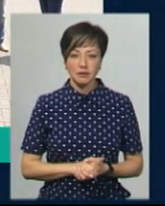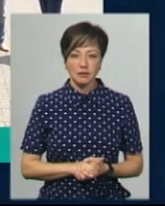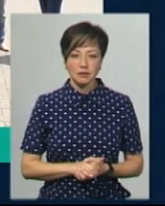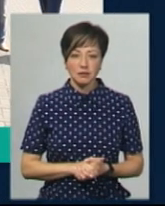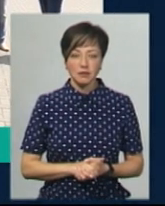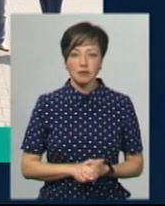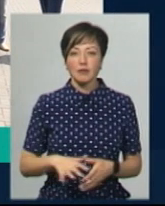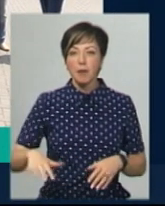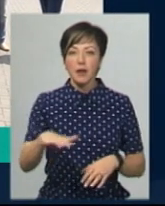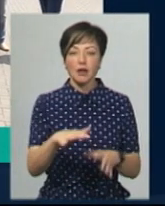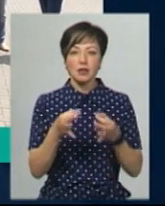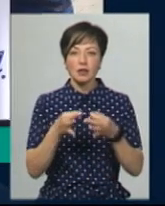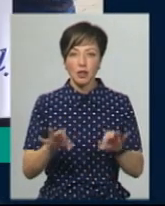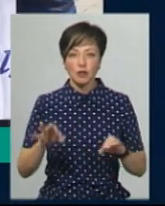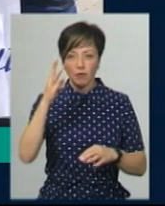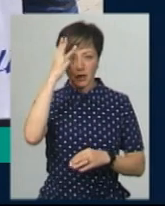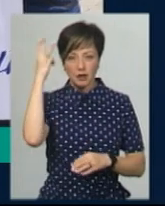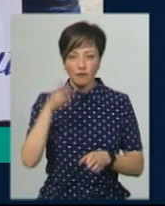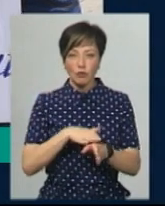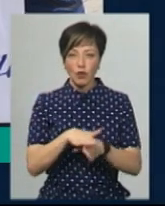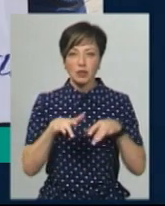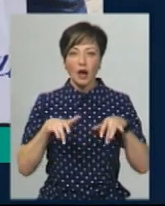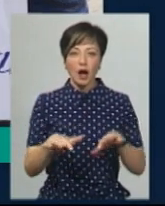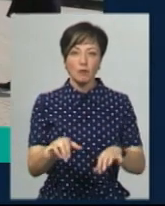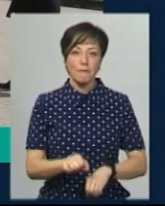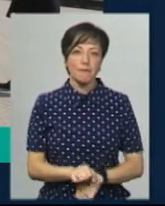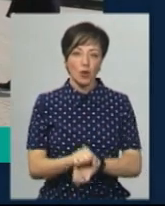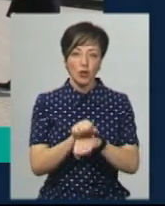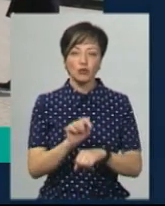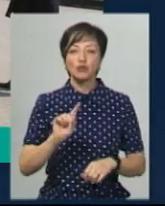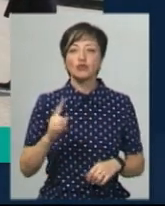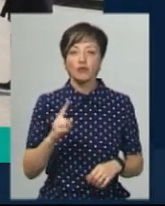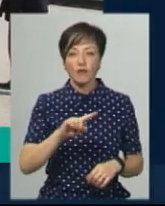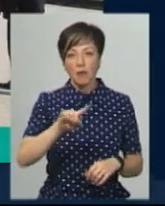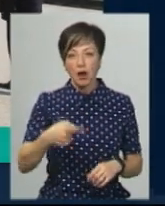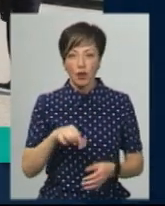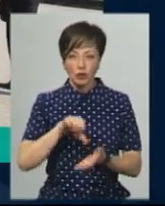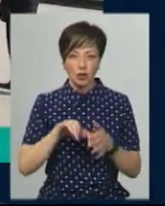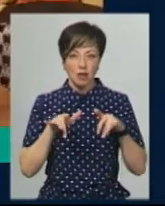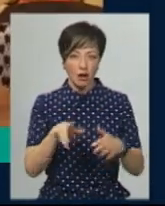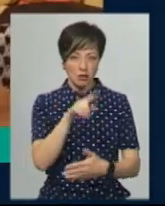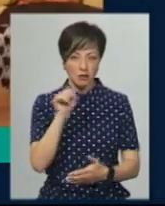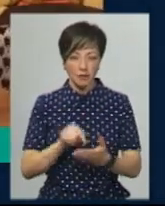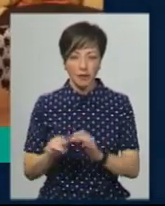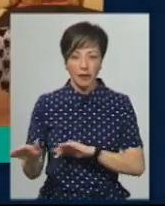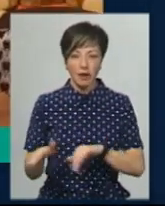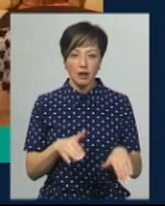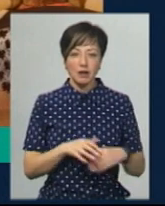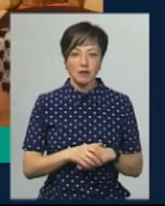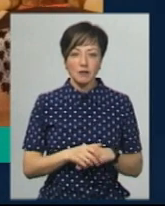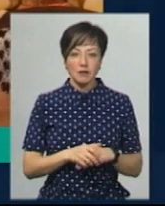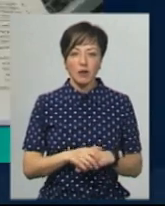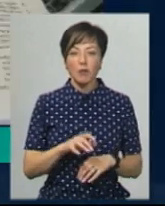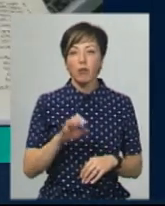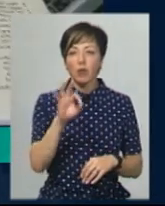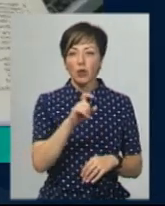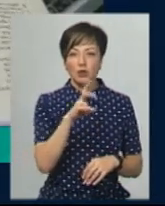На Майдані Незалежності у Хмельницькому відбулася акція протесту. Чого вимагали учасники акції? Учасники пробного ЗНО